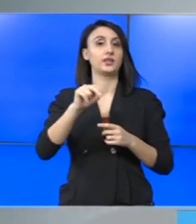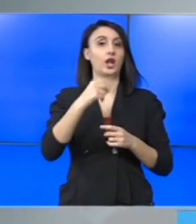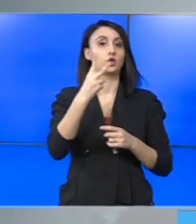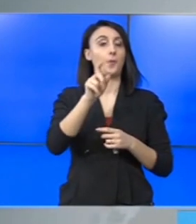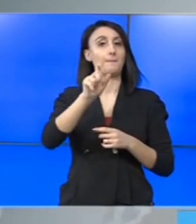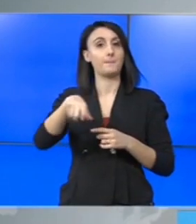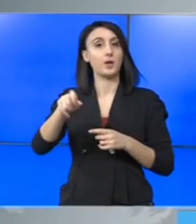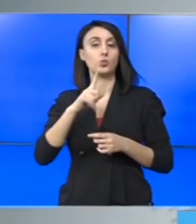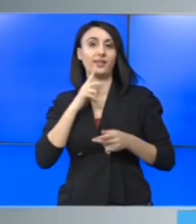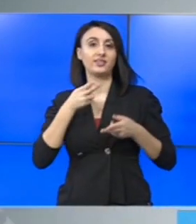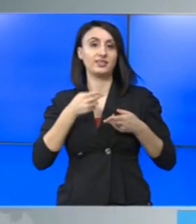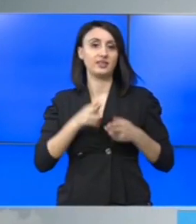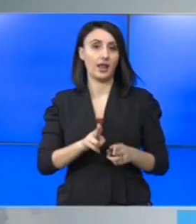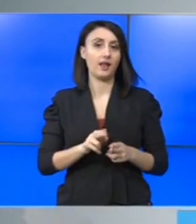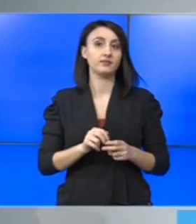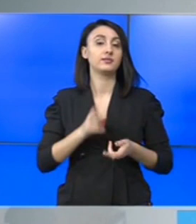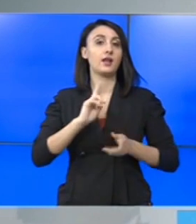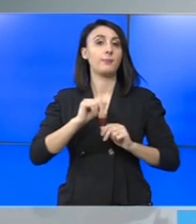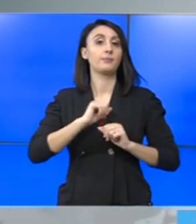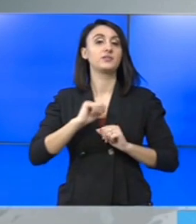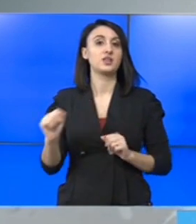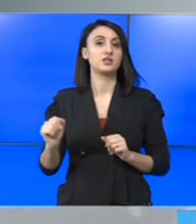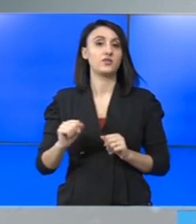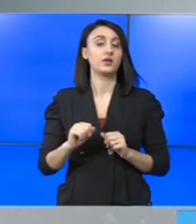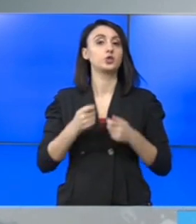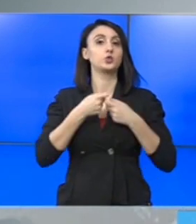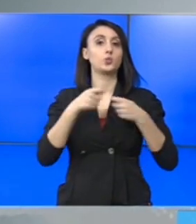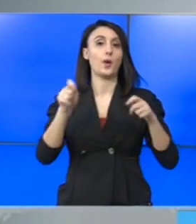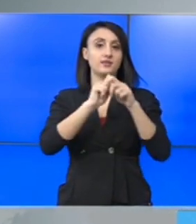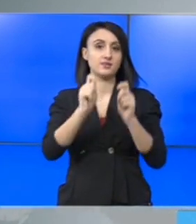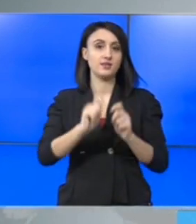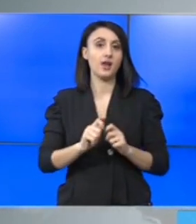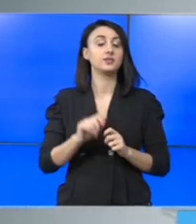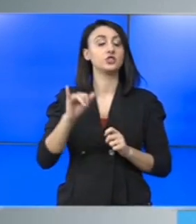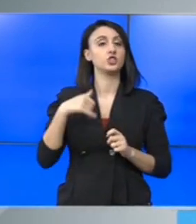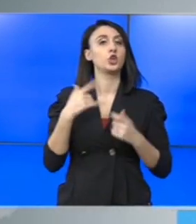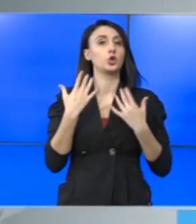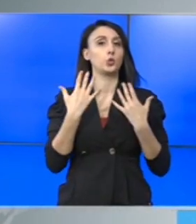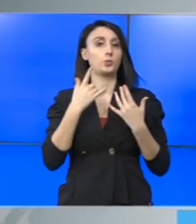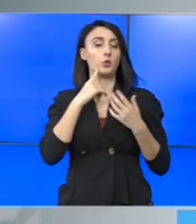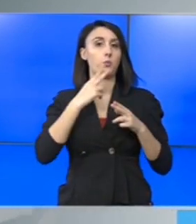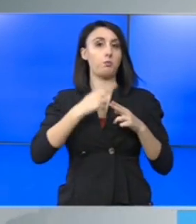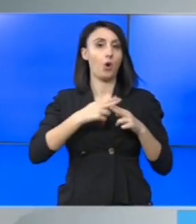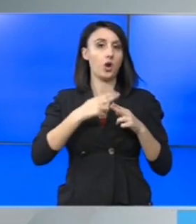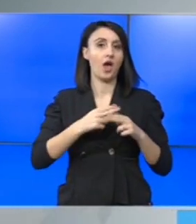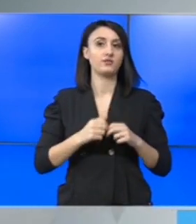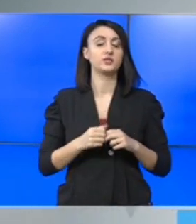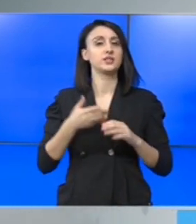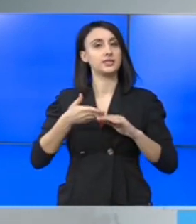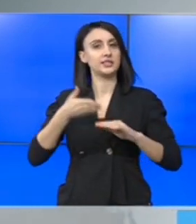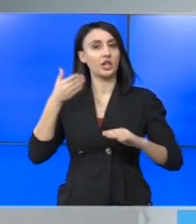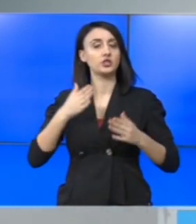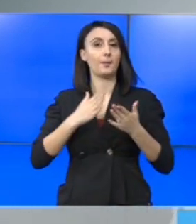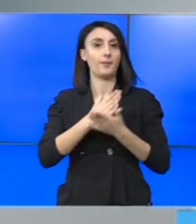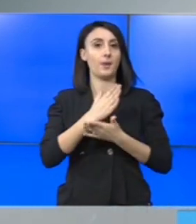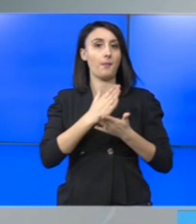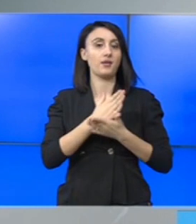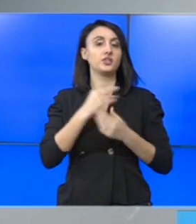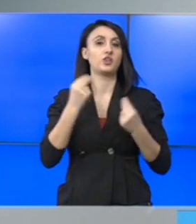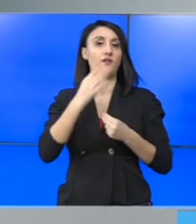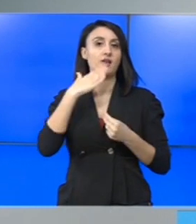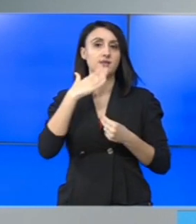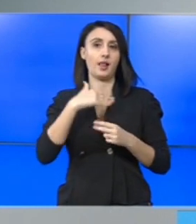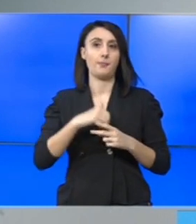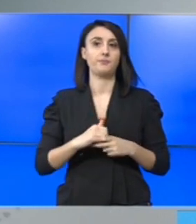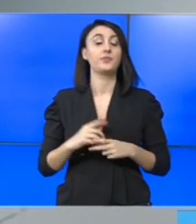de persoane internate la terapie intensivă în toată țara, iar numărul îmbolnăvirilor crește constant de câteva